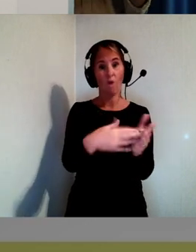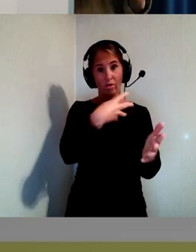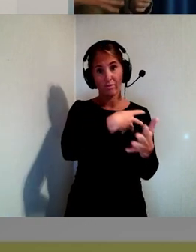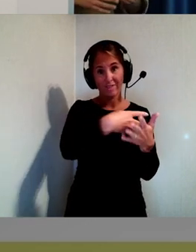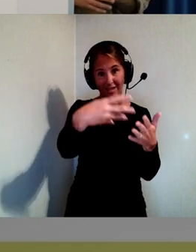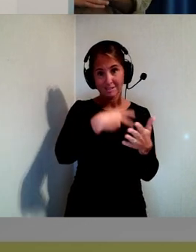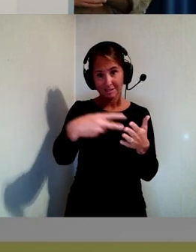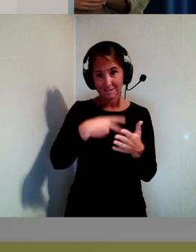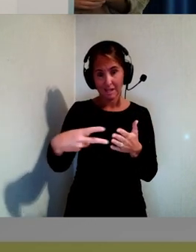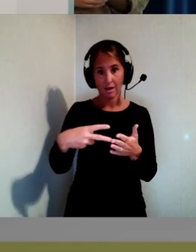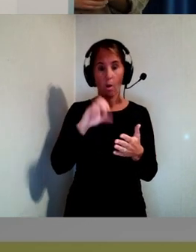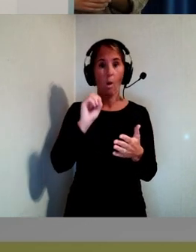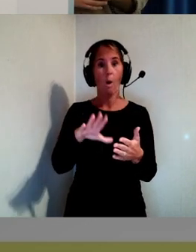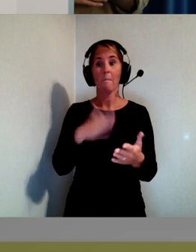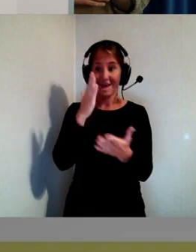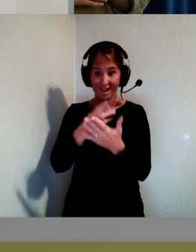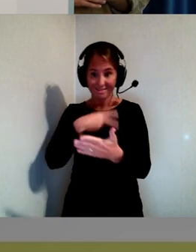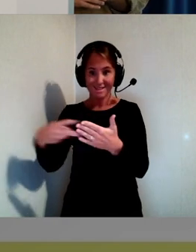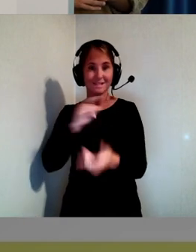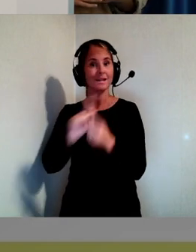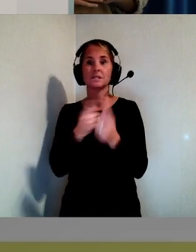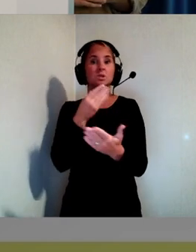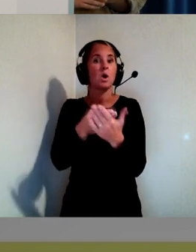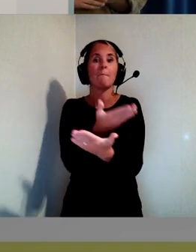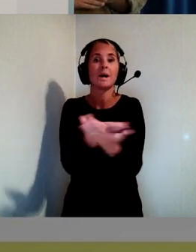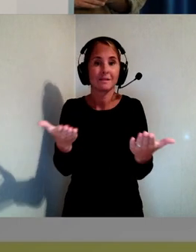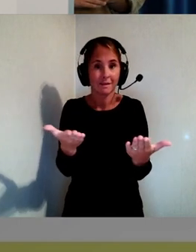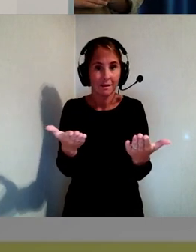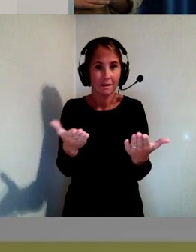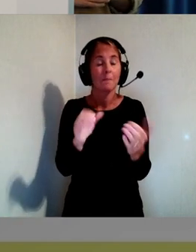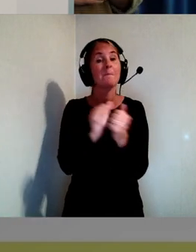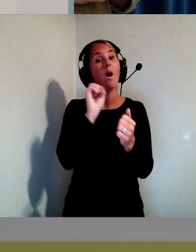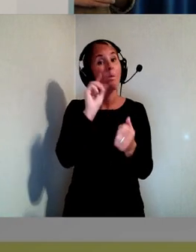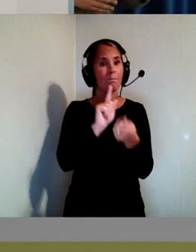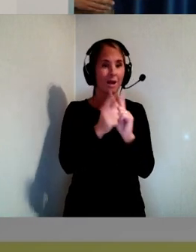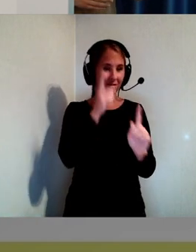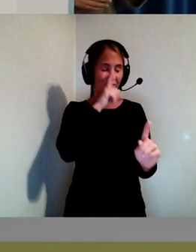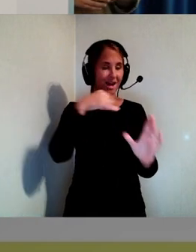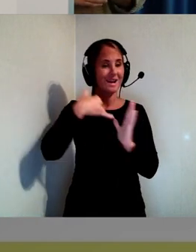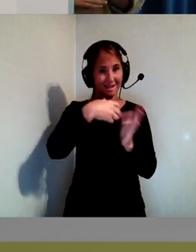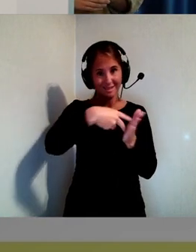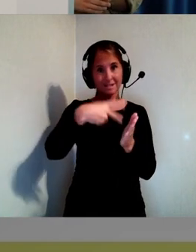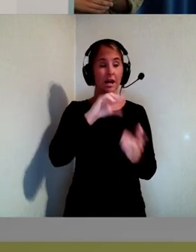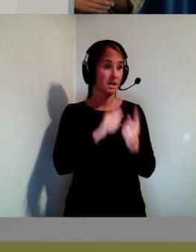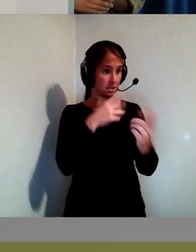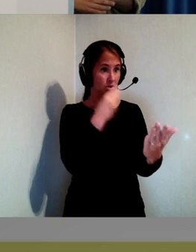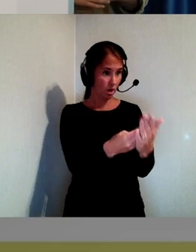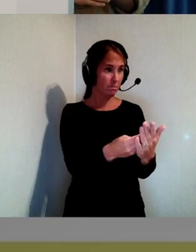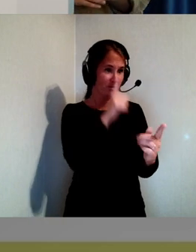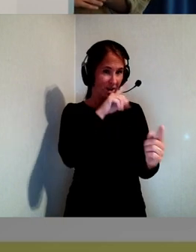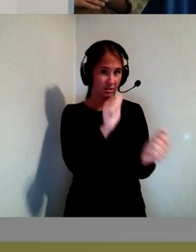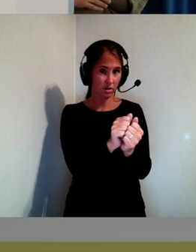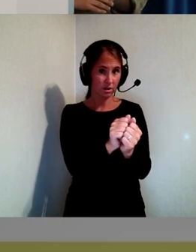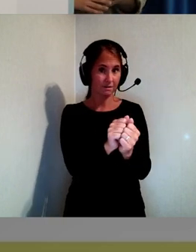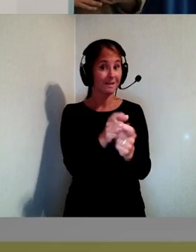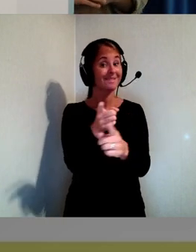Annars kanske man inte hade tagit köpeslutet helt enkelt om man inte hade fått den här felaktiga beskrivningen. I det här fallet skulle man kanske inte ha köpt den